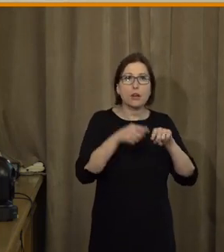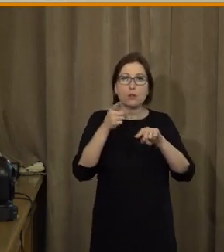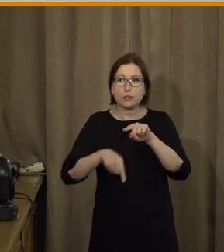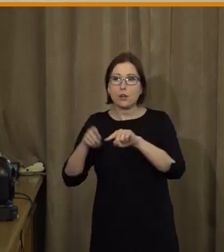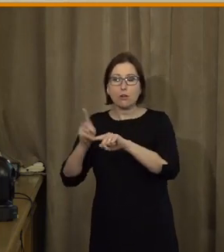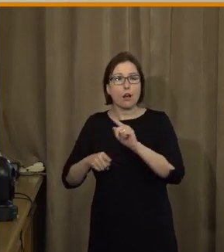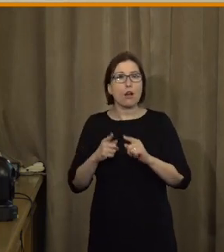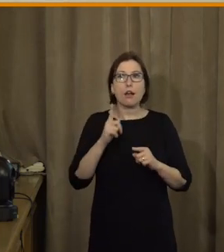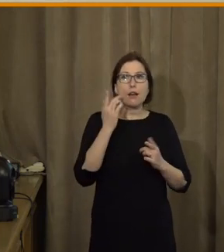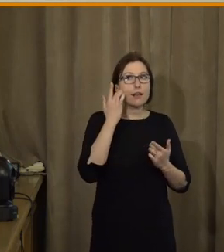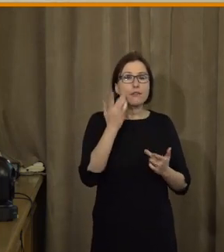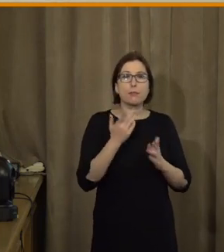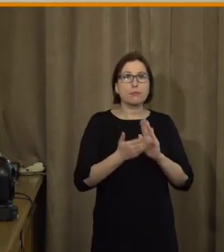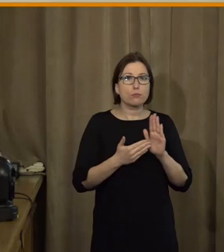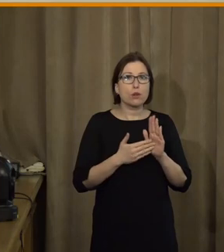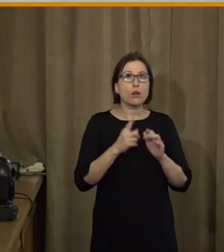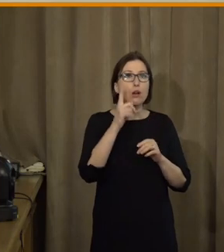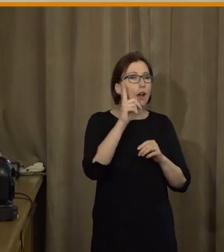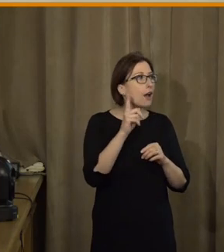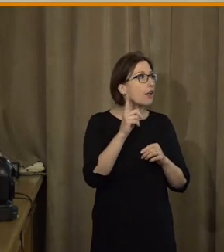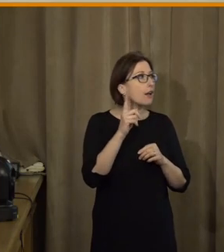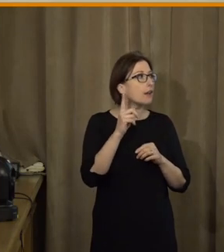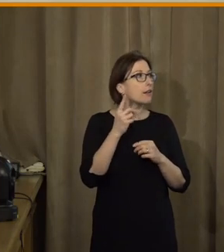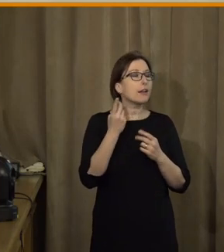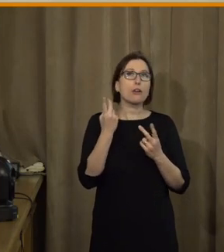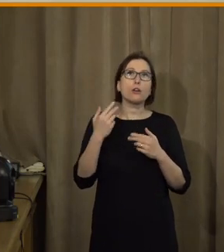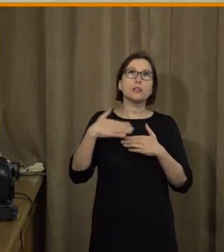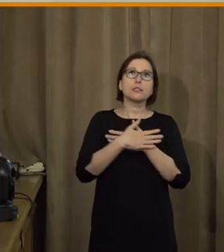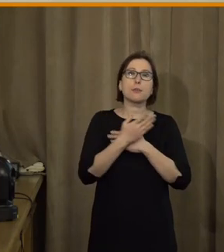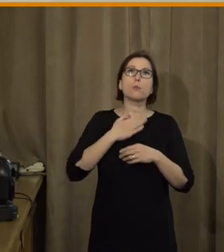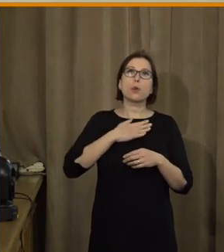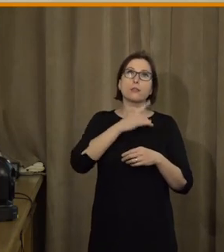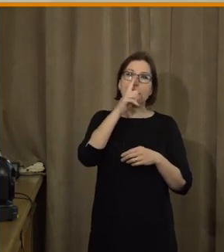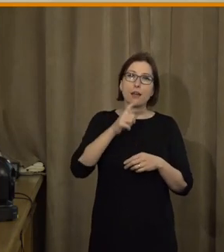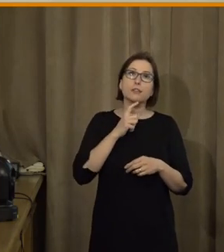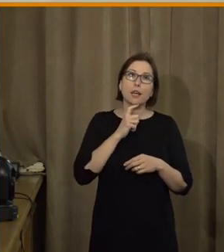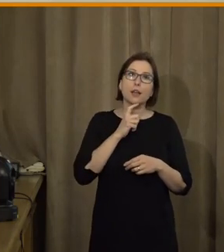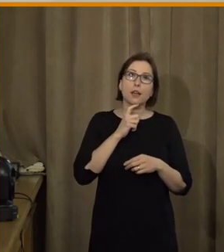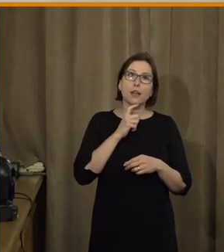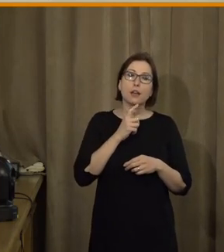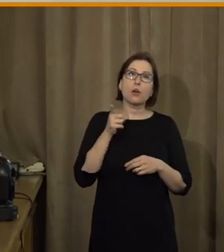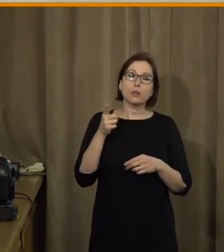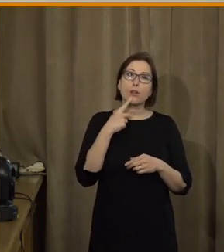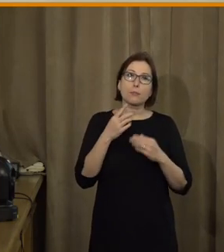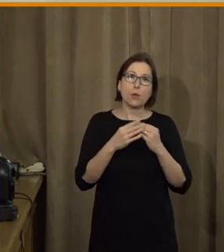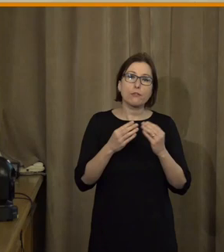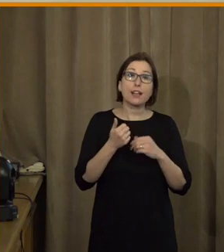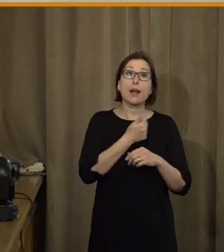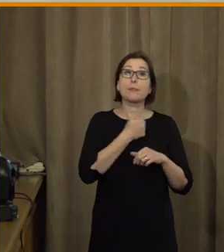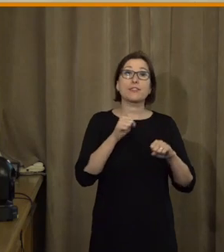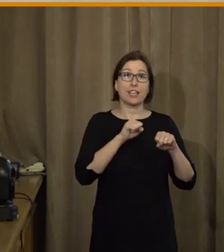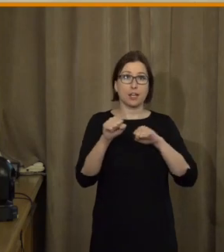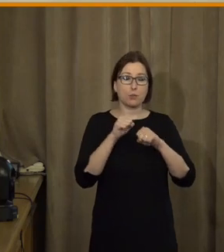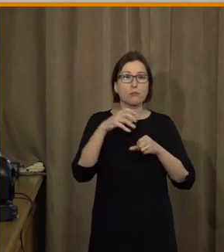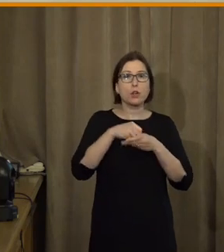nevím, proč ale do té hlavy mi vstoupil příběh, který mi říkal můj tatínek. ten říkal za první republiky se